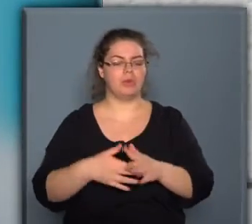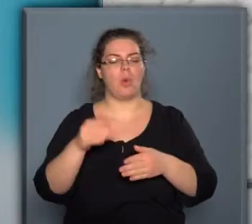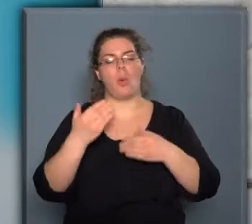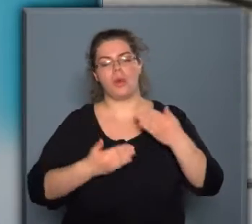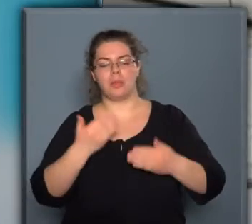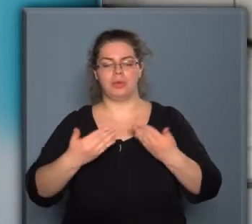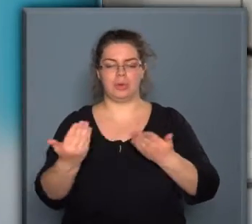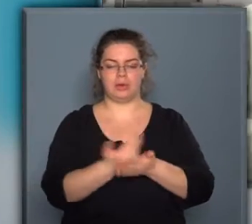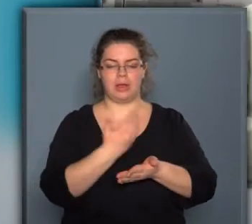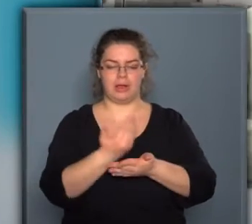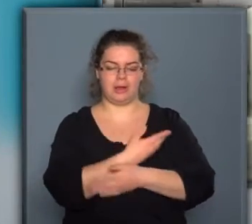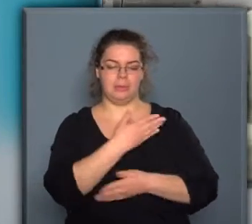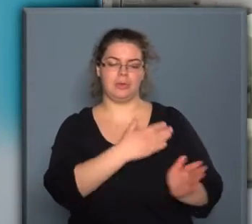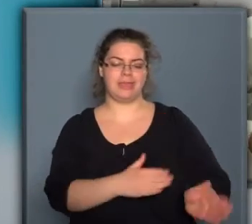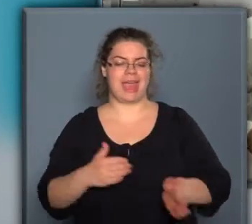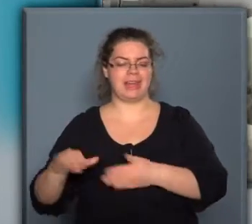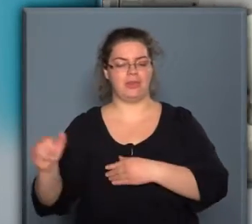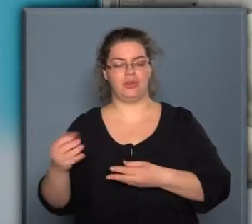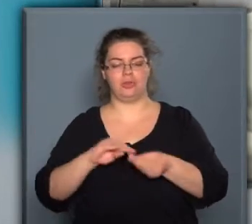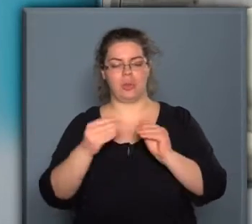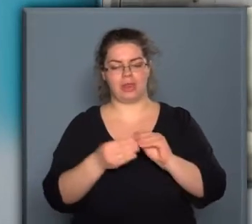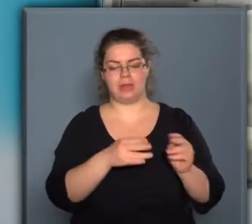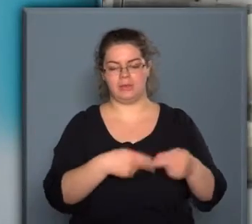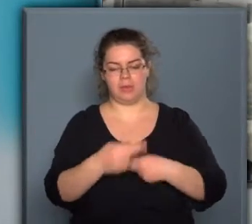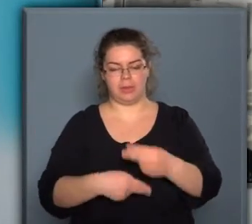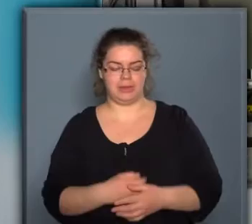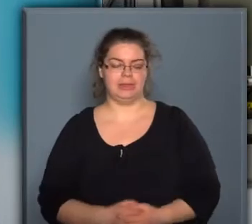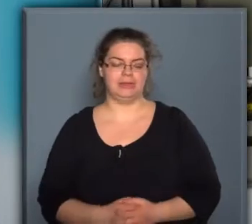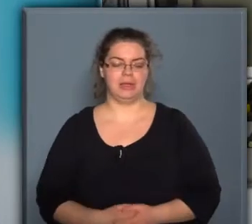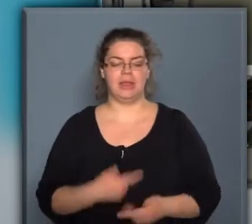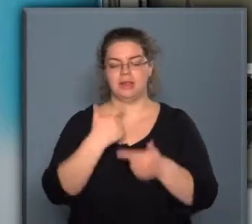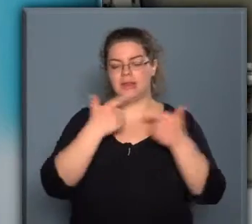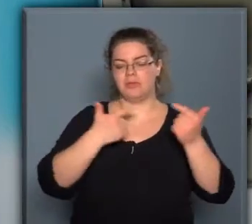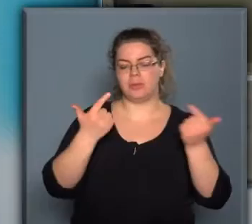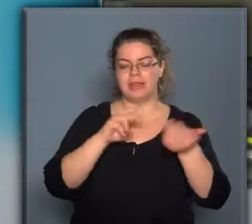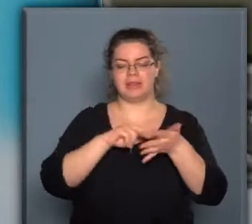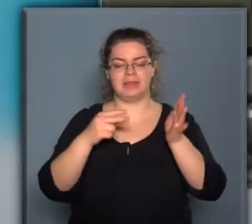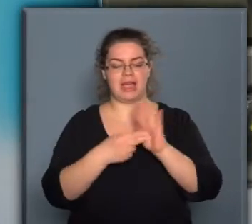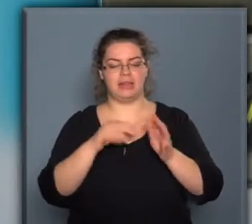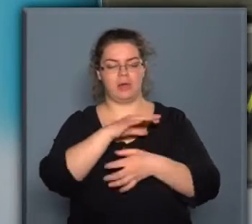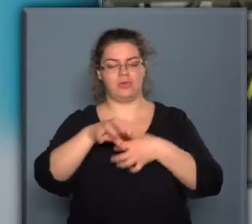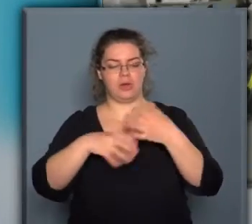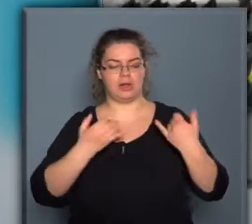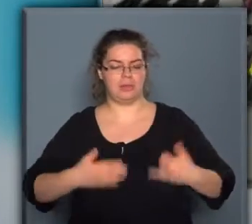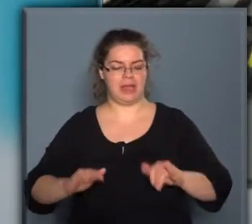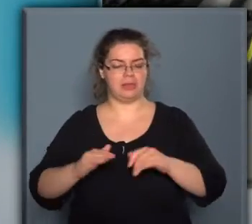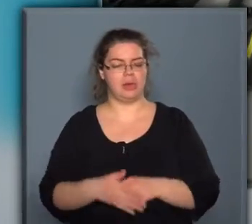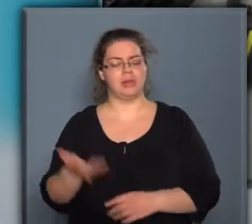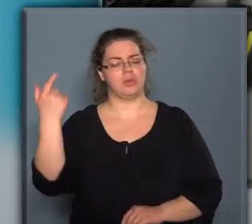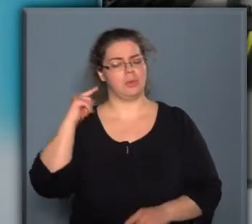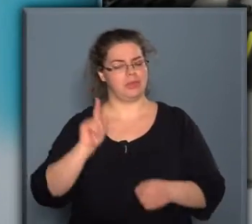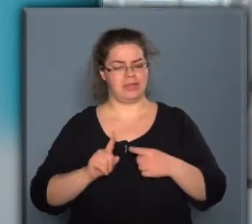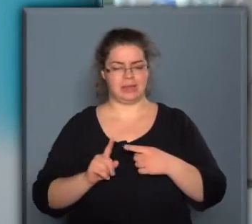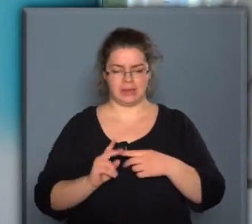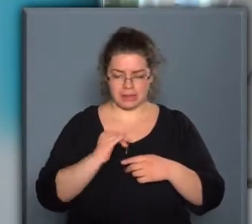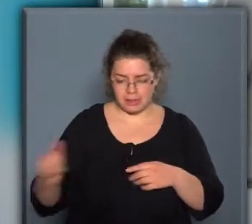robotokat is alkalmazó gyártási, üzleti folyamataikat. Az információ, technológia, forradalmi lendülete az utóbbi